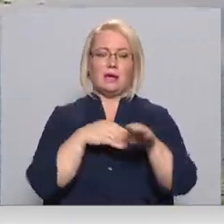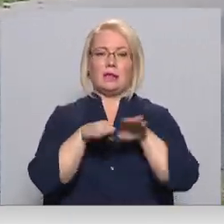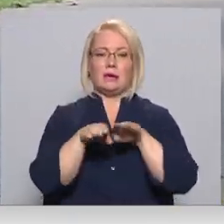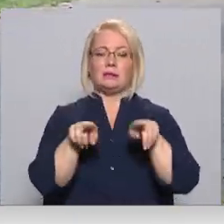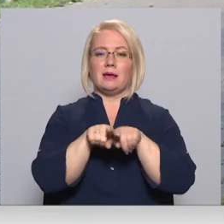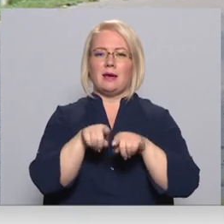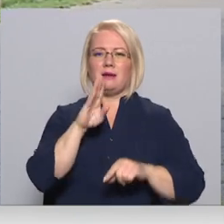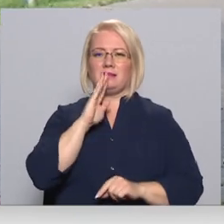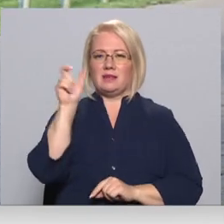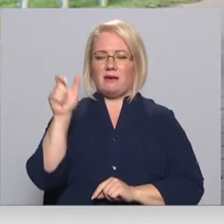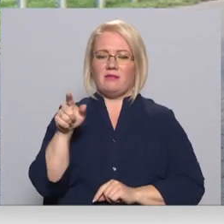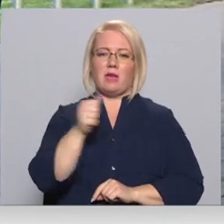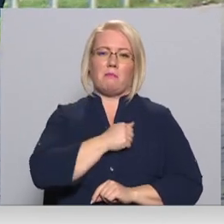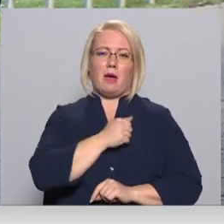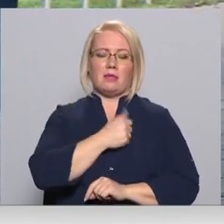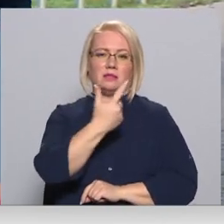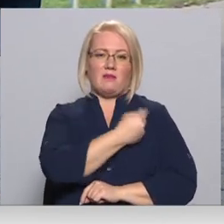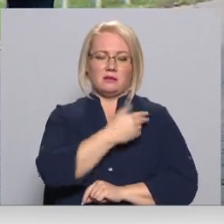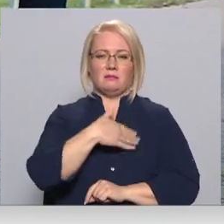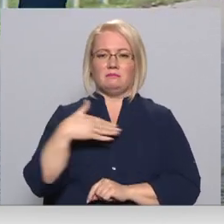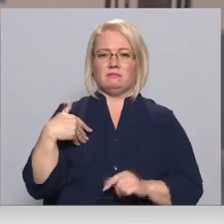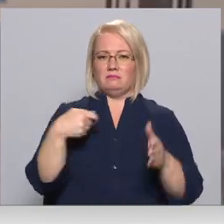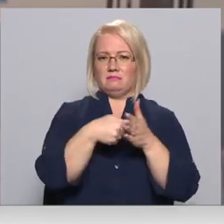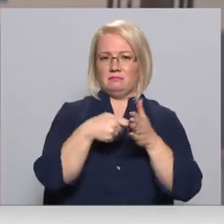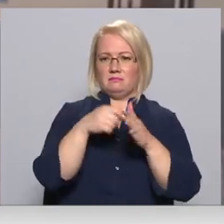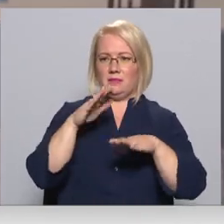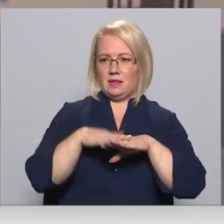arī diānai, kura baidās vakcināties zīdīšanas periodā.